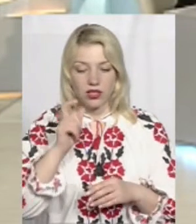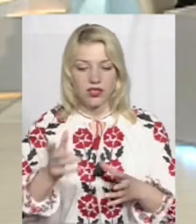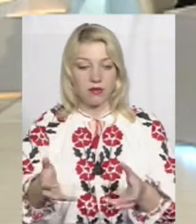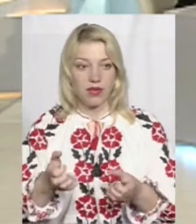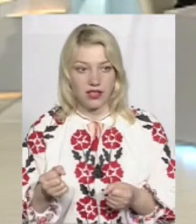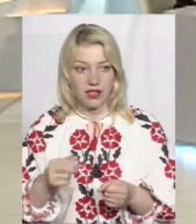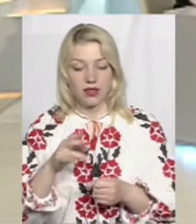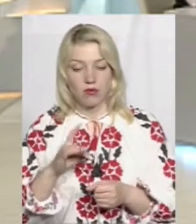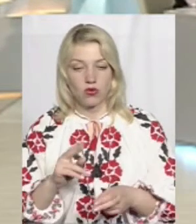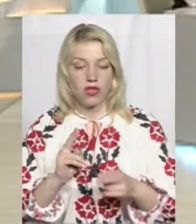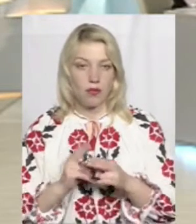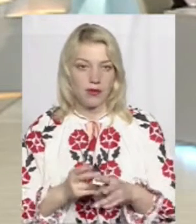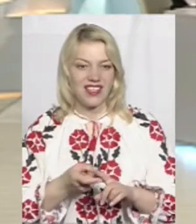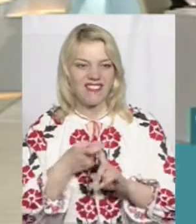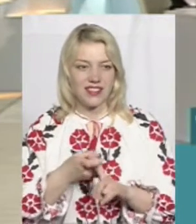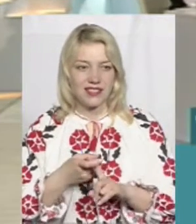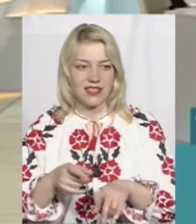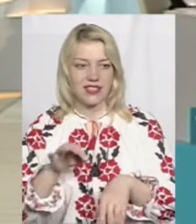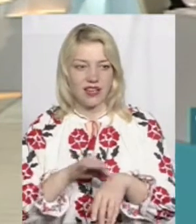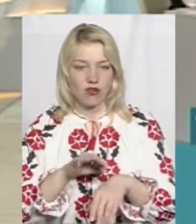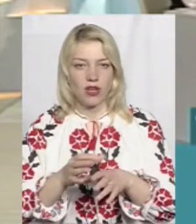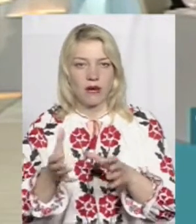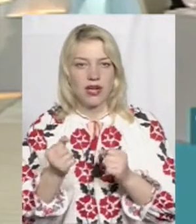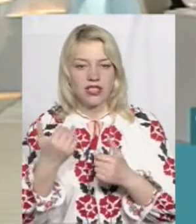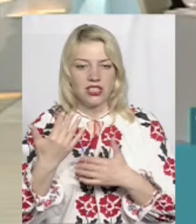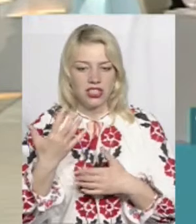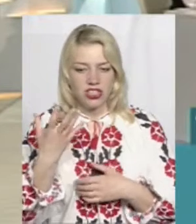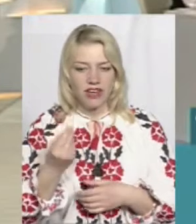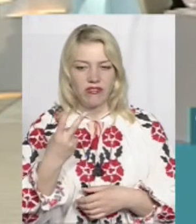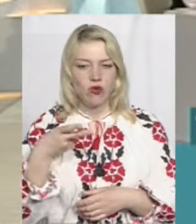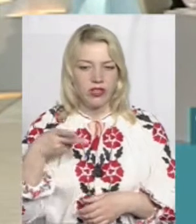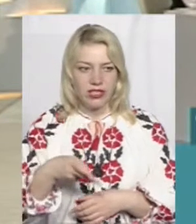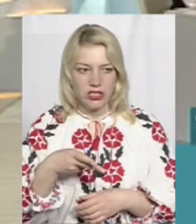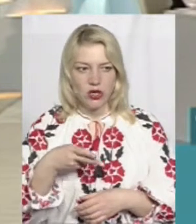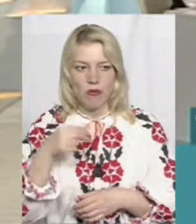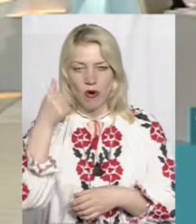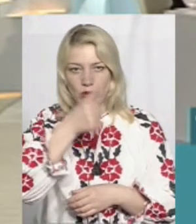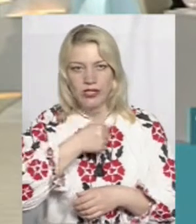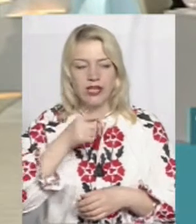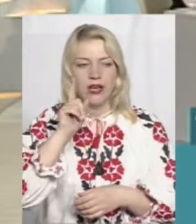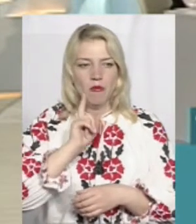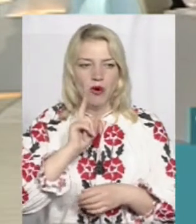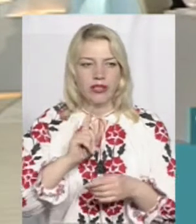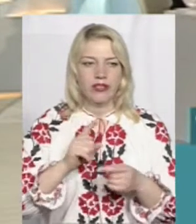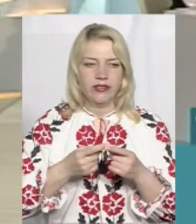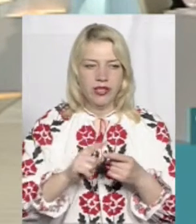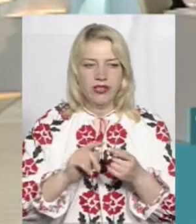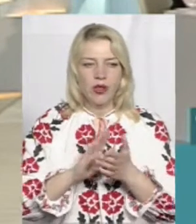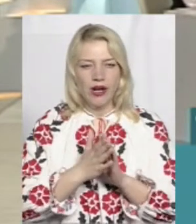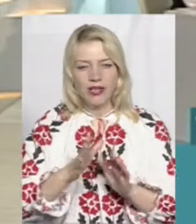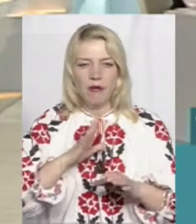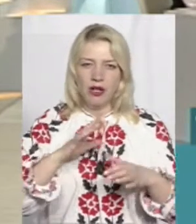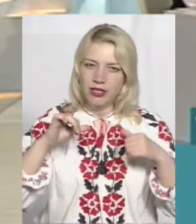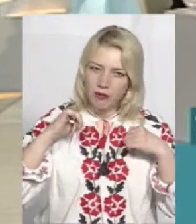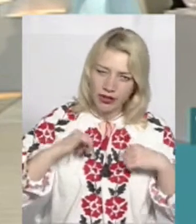про запобігання інфекційних захворювань прийнятий ще в 2000 році. Ну і поки епідеміологічна ситуація була більш